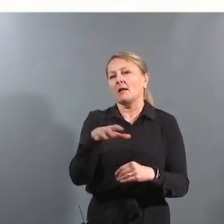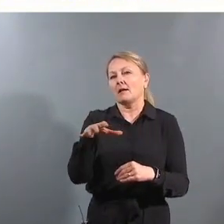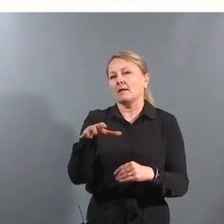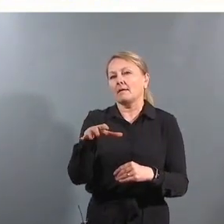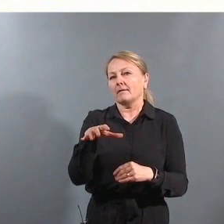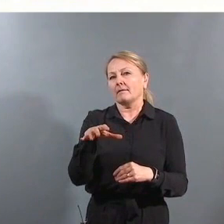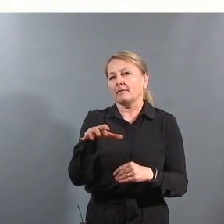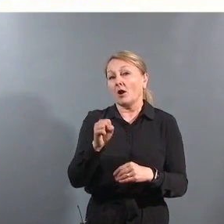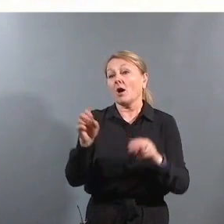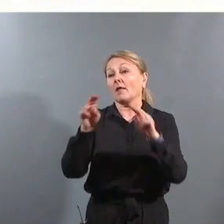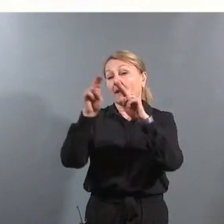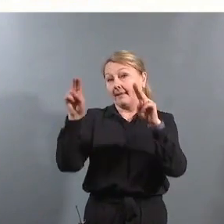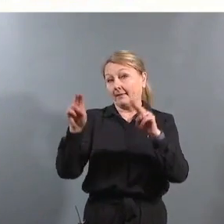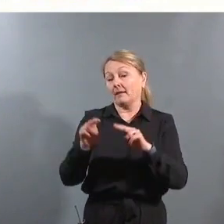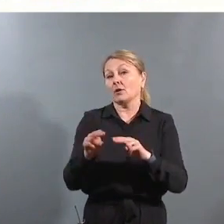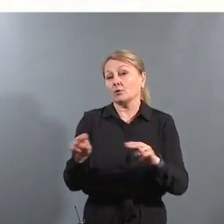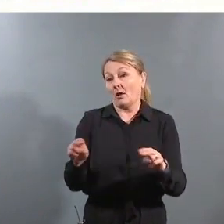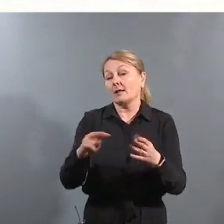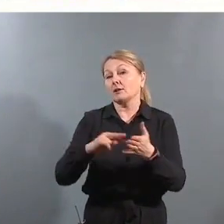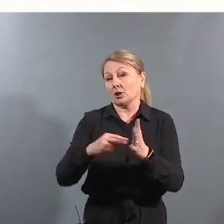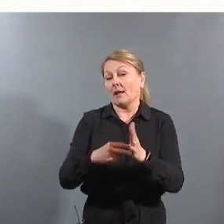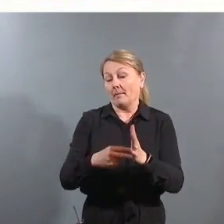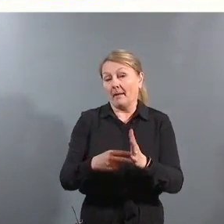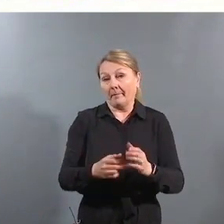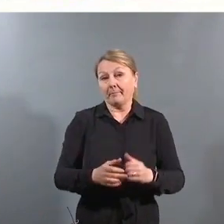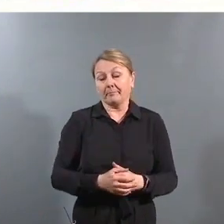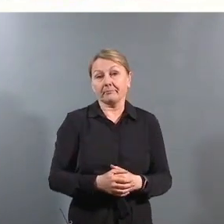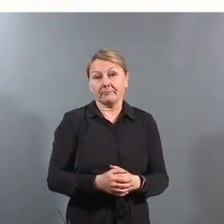det internasjonale systemet.